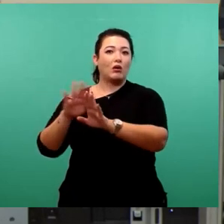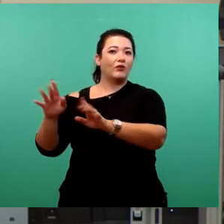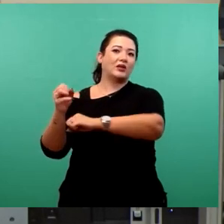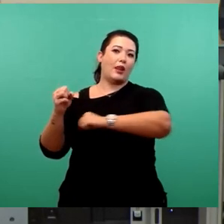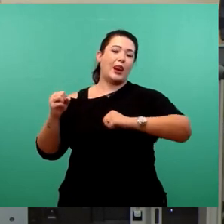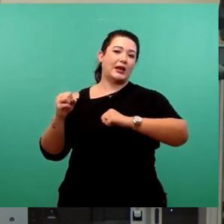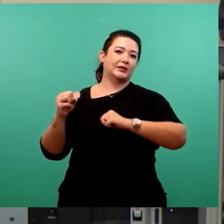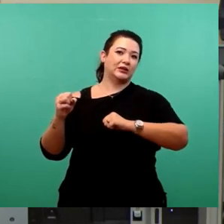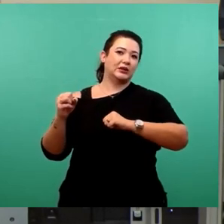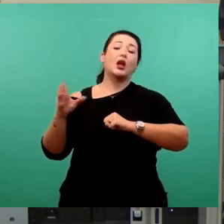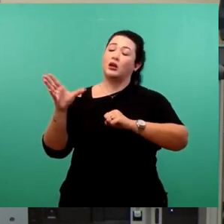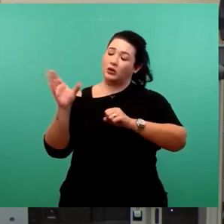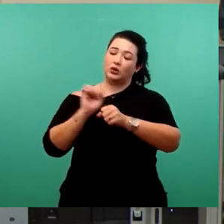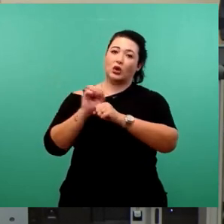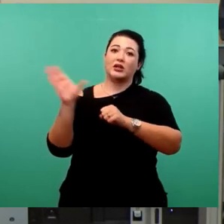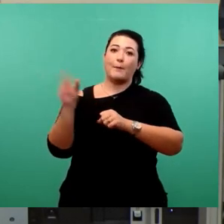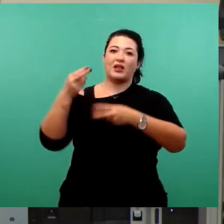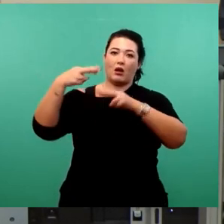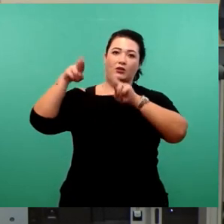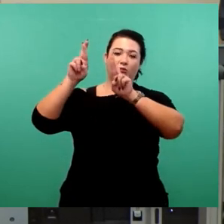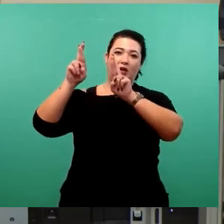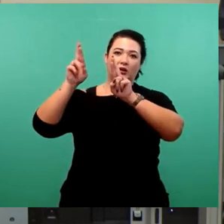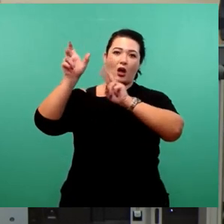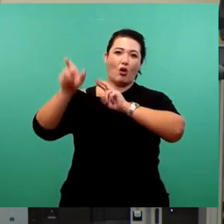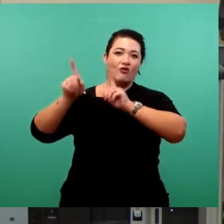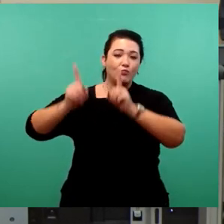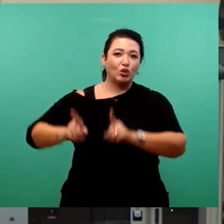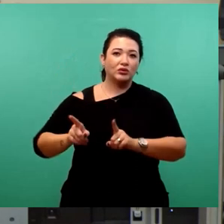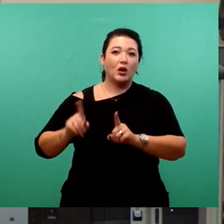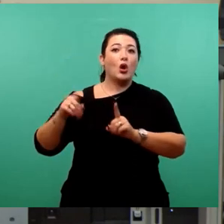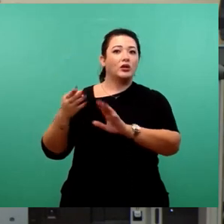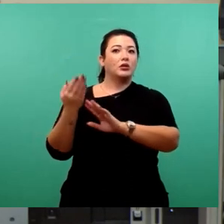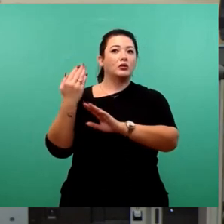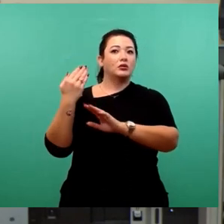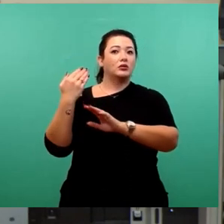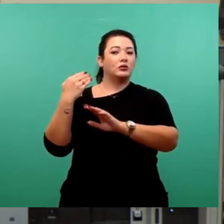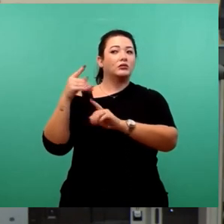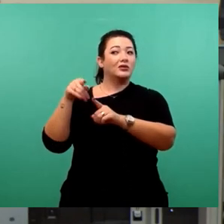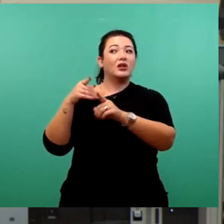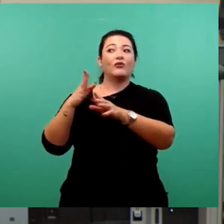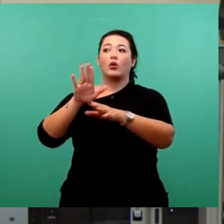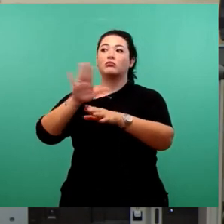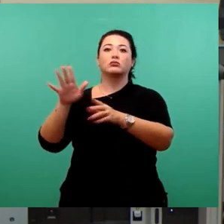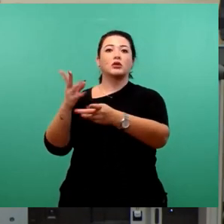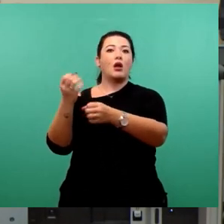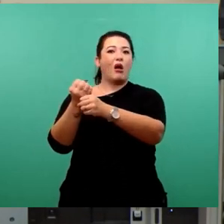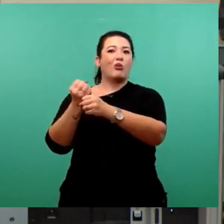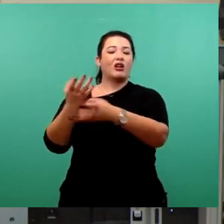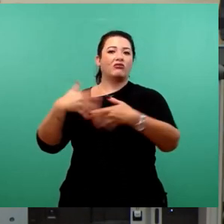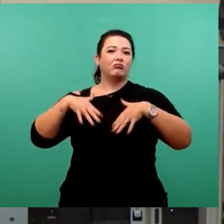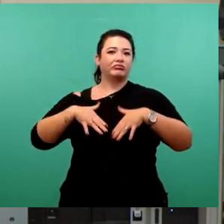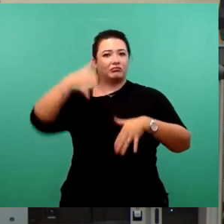Respekt zu behandeln. Und jene, wo ich sagen kann, die konnten ihr Handwerk, auch wenn es nicht meine Aufgabe ist, als